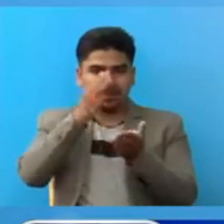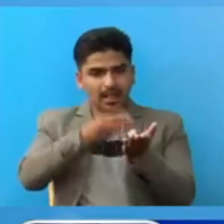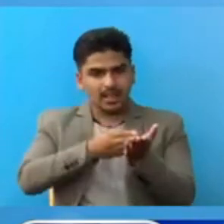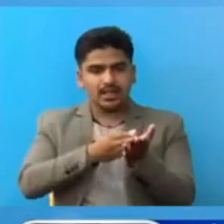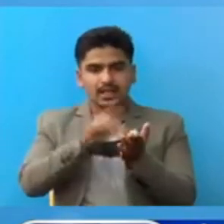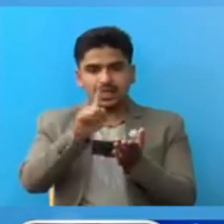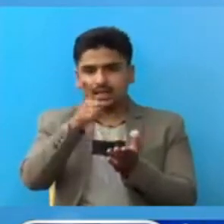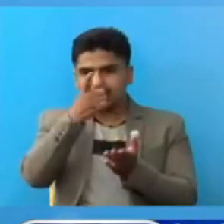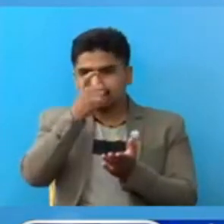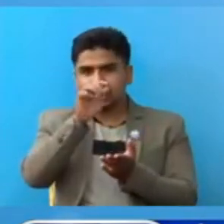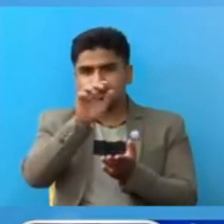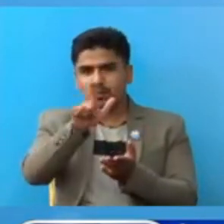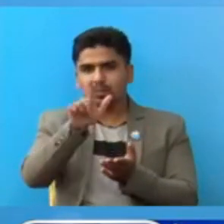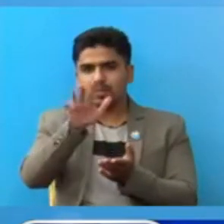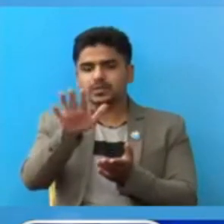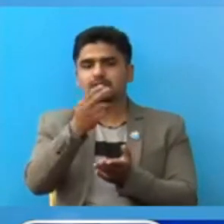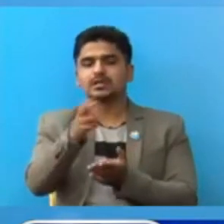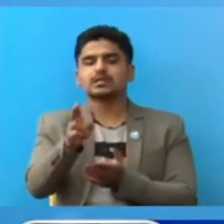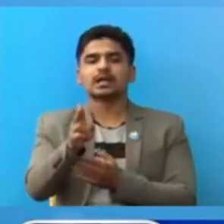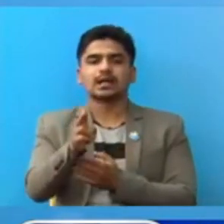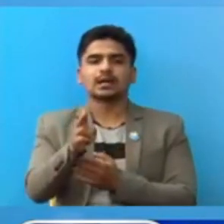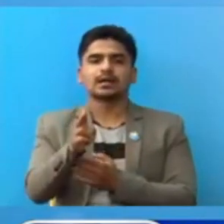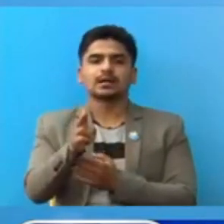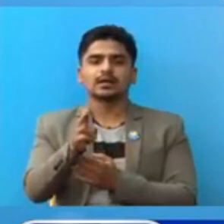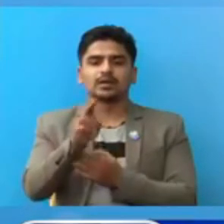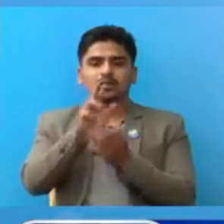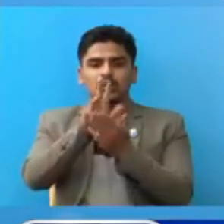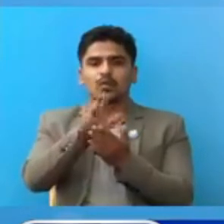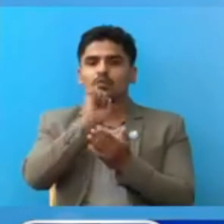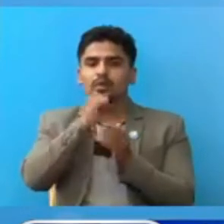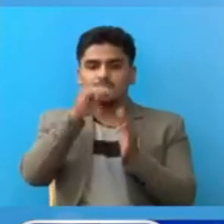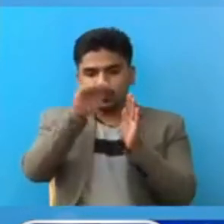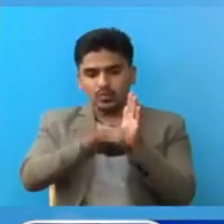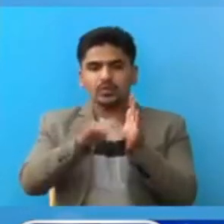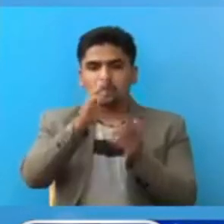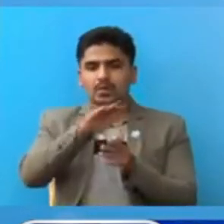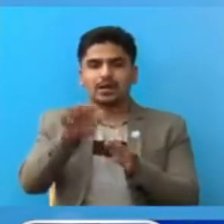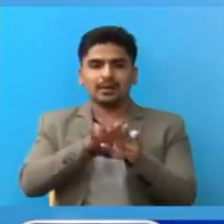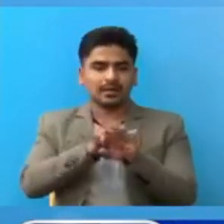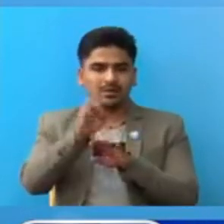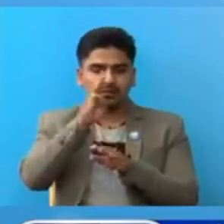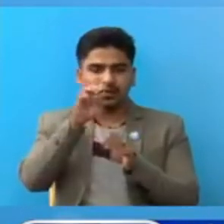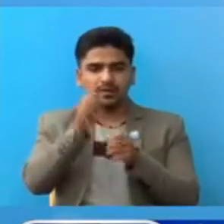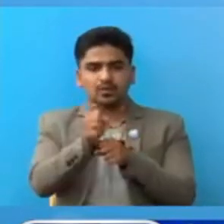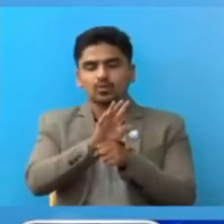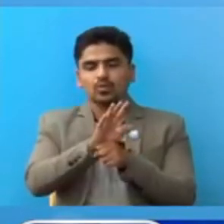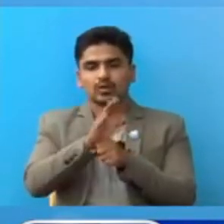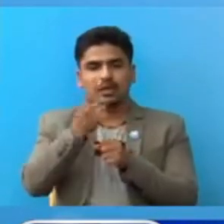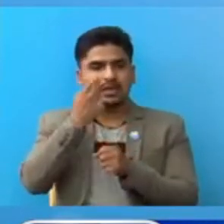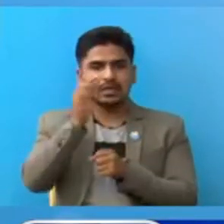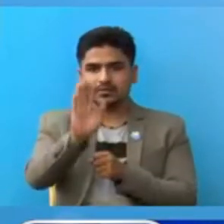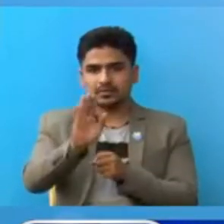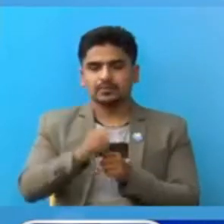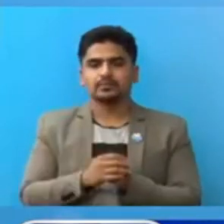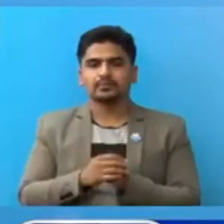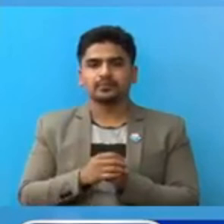एक साय पचत्तर जना नौ बर्ष मुनिका बाल बाली का मां कोरोना संक्रमण पुष्टी बायको छा